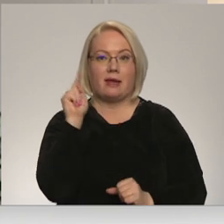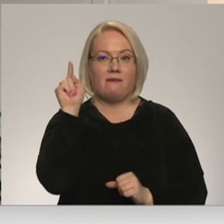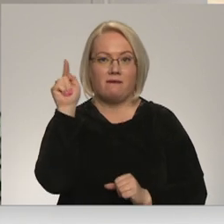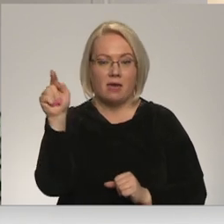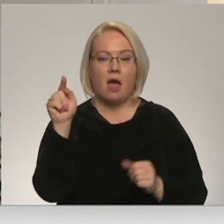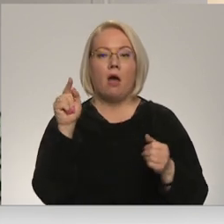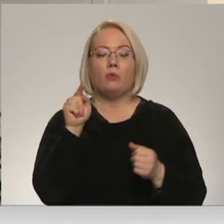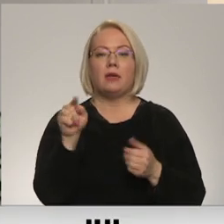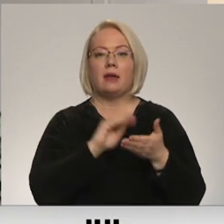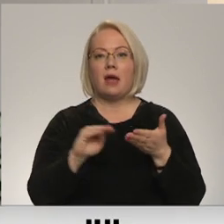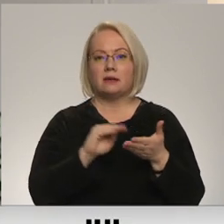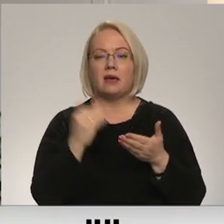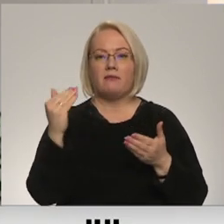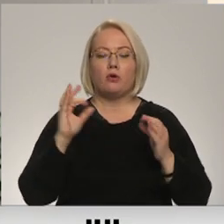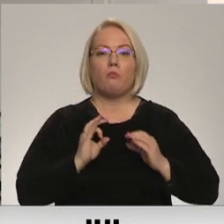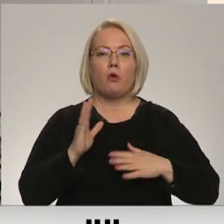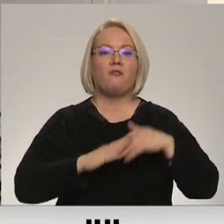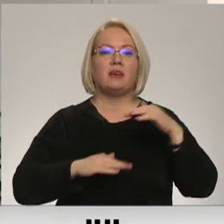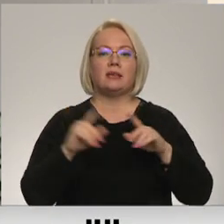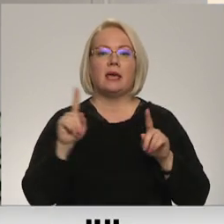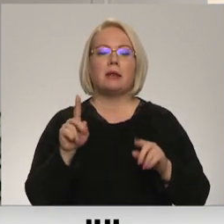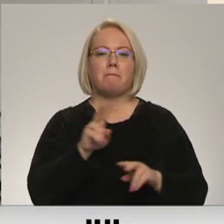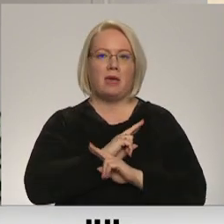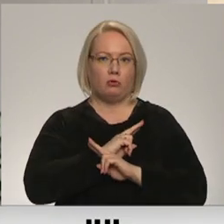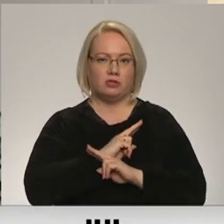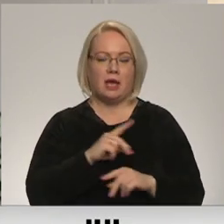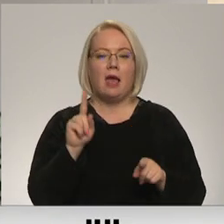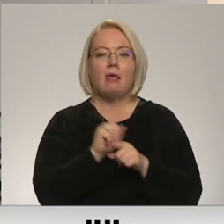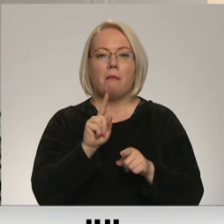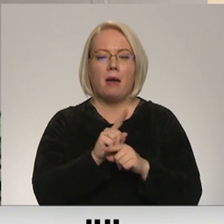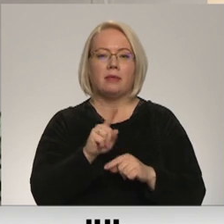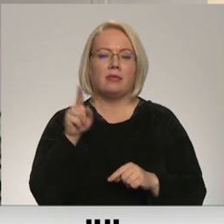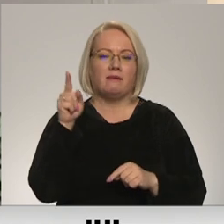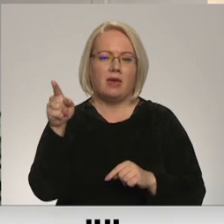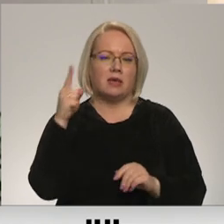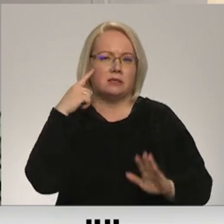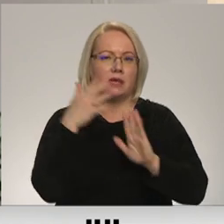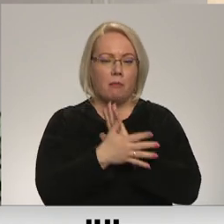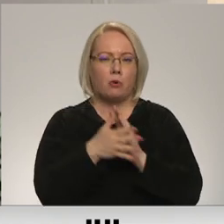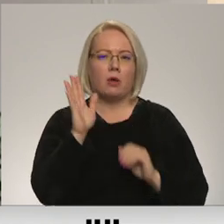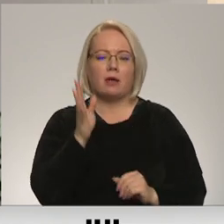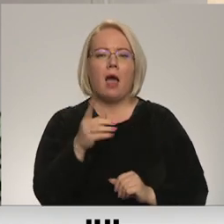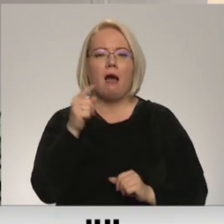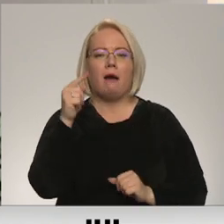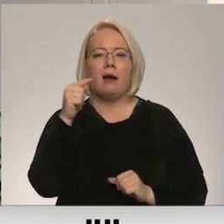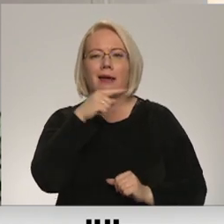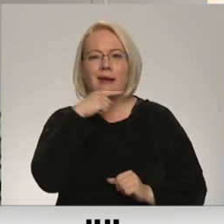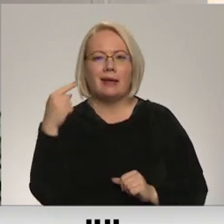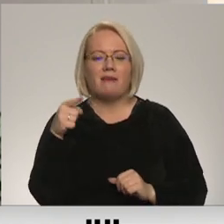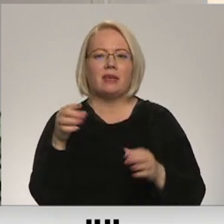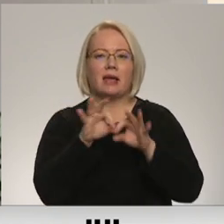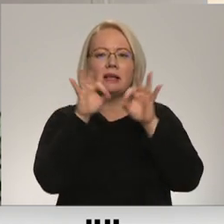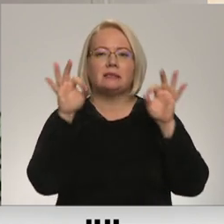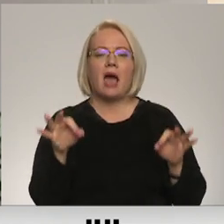ka viņa raksta, ka viņa profesija ir mirusi. Es domāju, ka viņa arī apzinās, kā šobrīd Krievija izteno kognitīvo kāru.